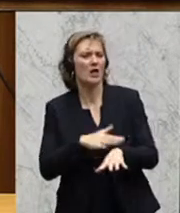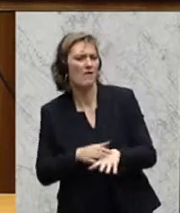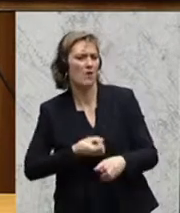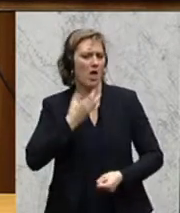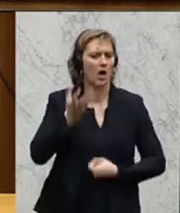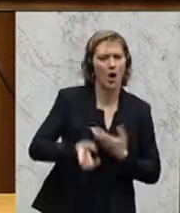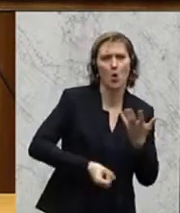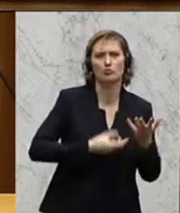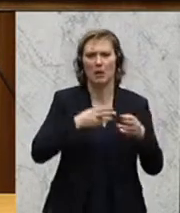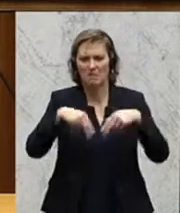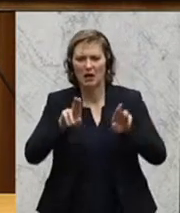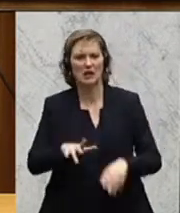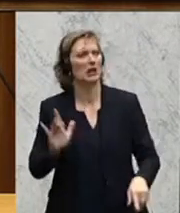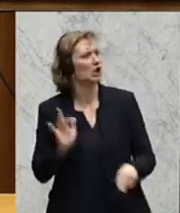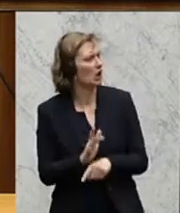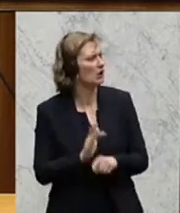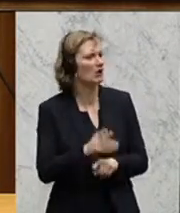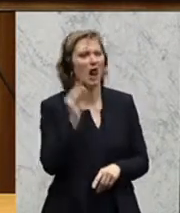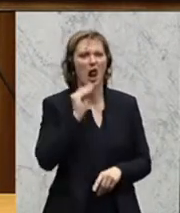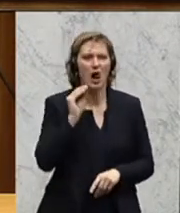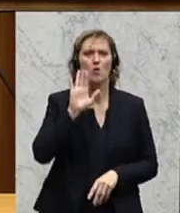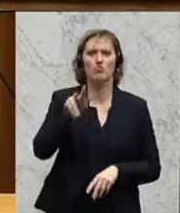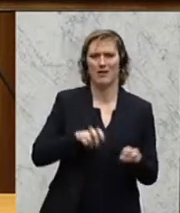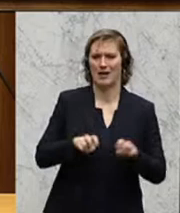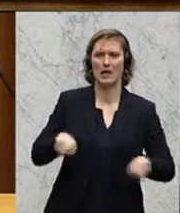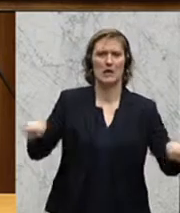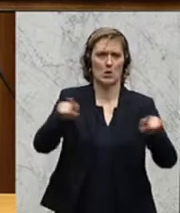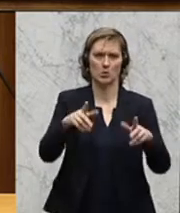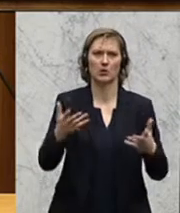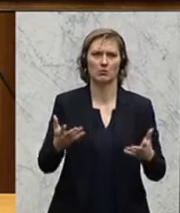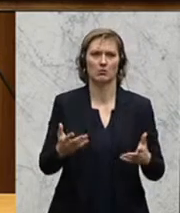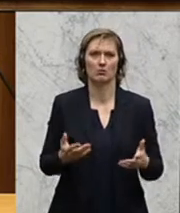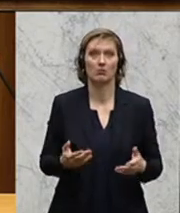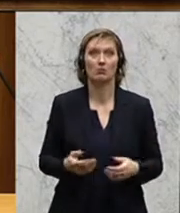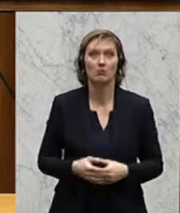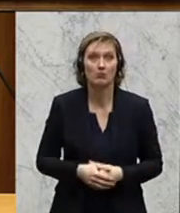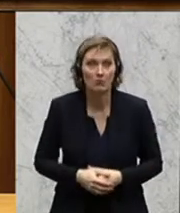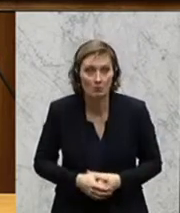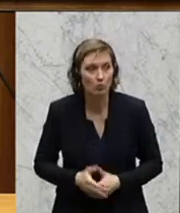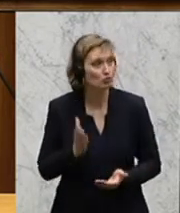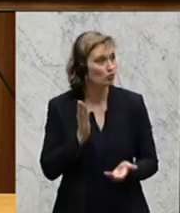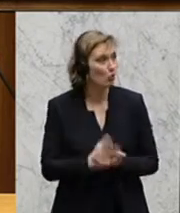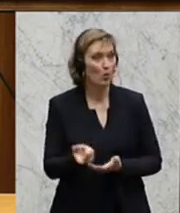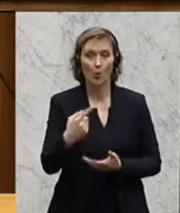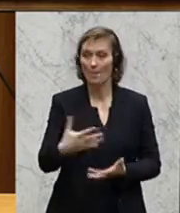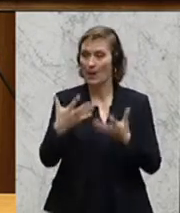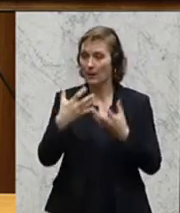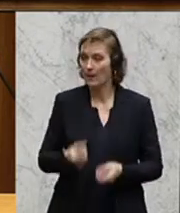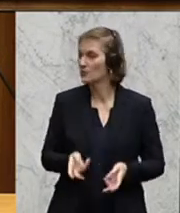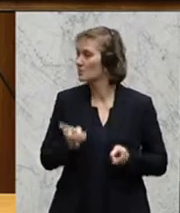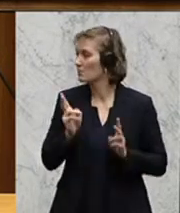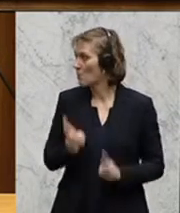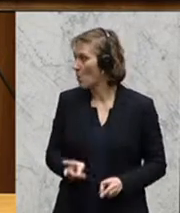heraus berechtigte Kritik an der Regierung übt, dann kann das schon dazu führen, dass in weiterer Folge